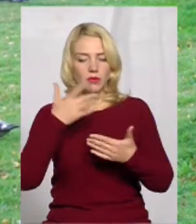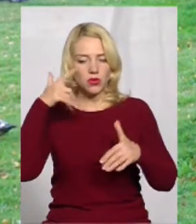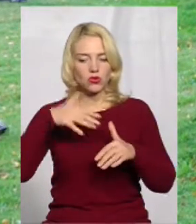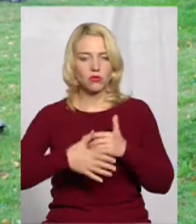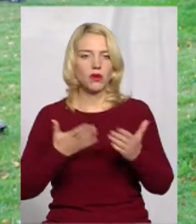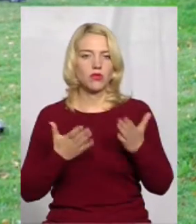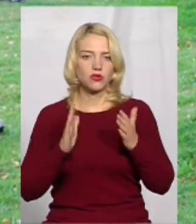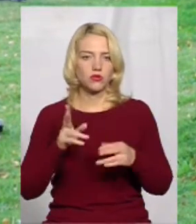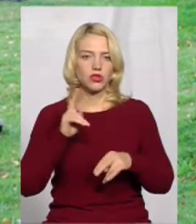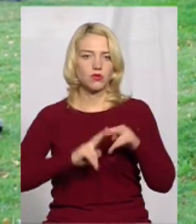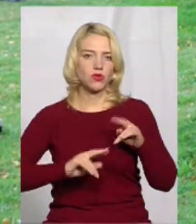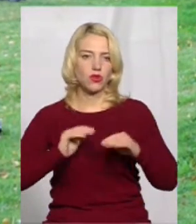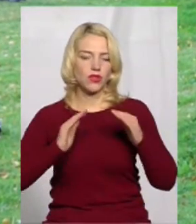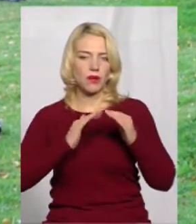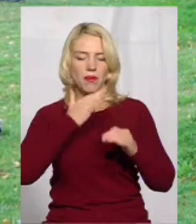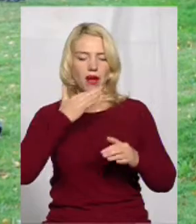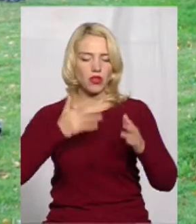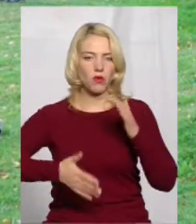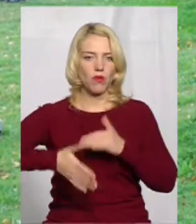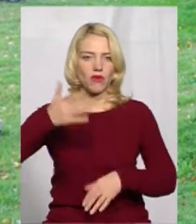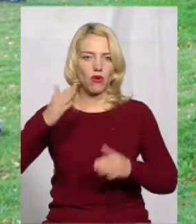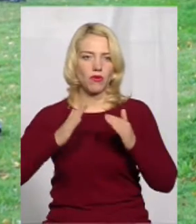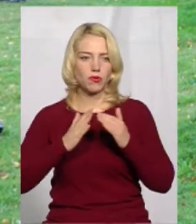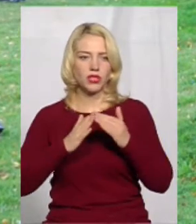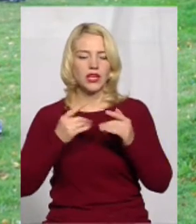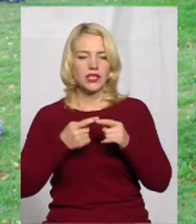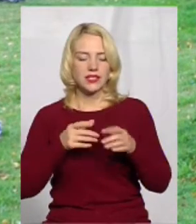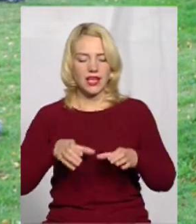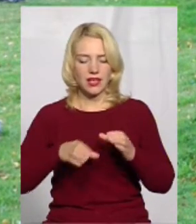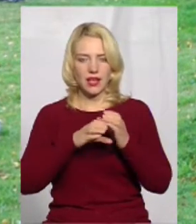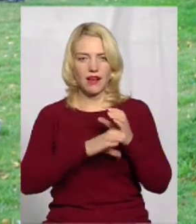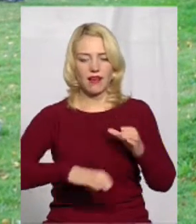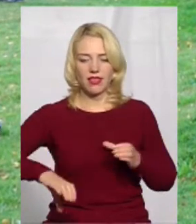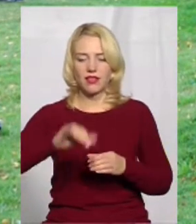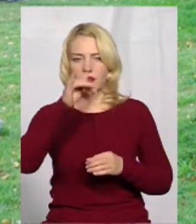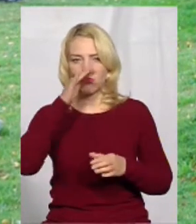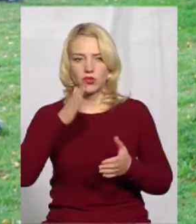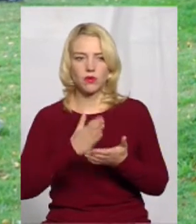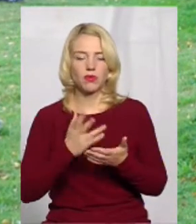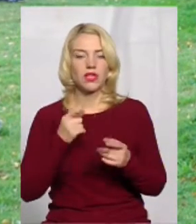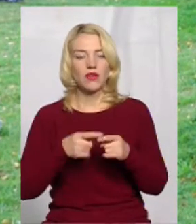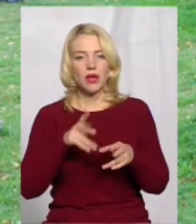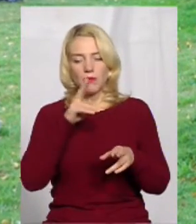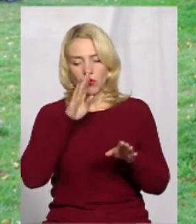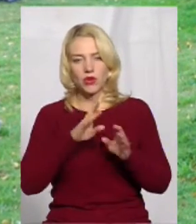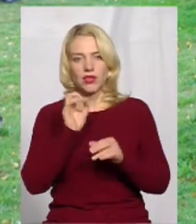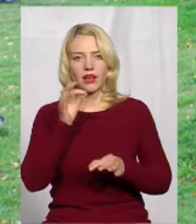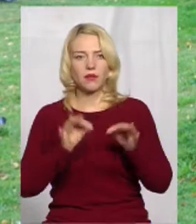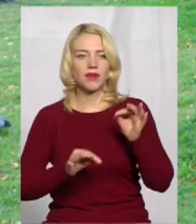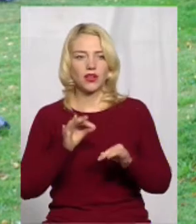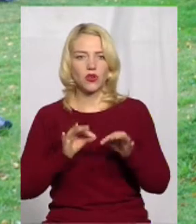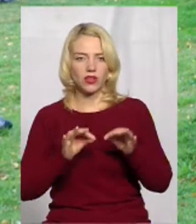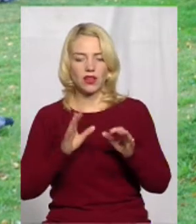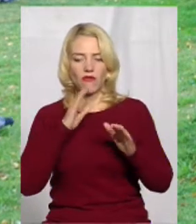багатоповерхове житло, цей канал не може існувати просто так. Зараз він як природний водойм, ті камеши та